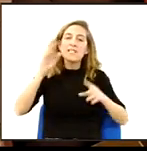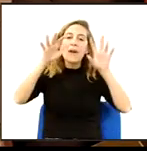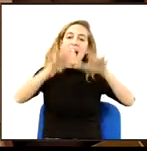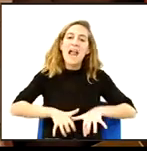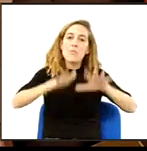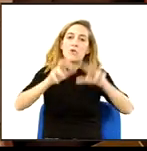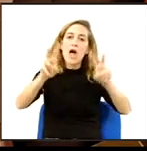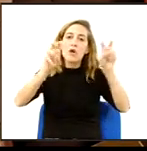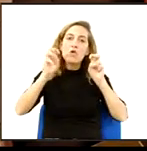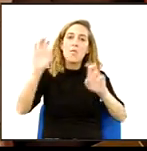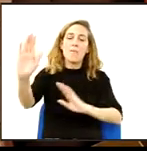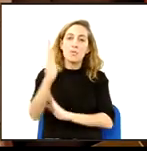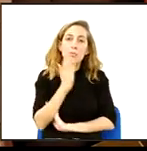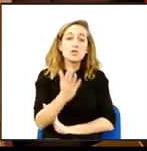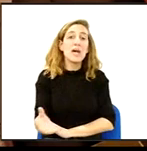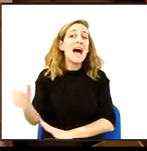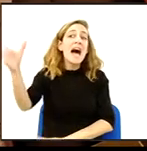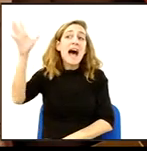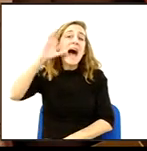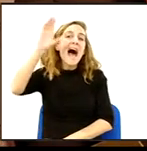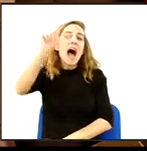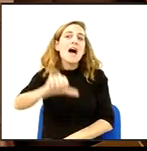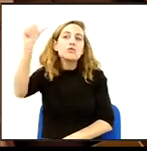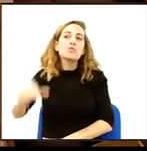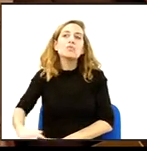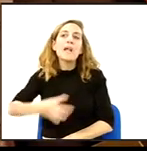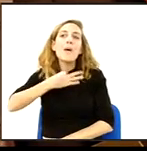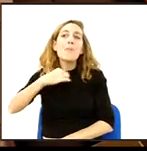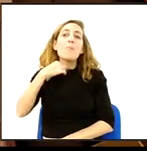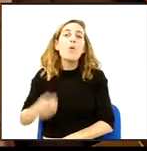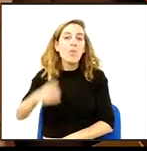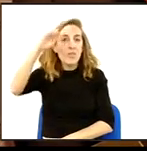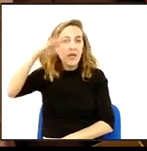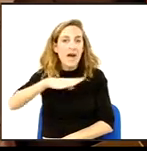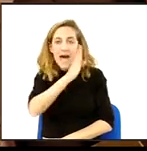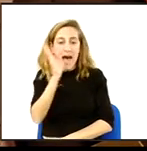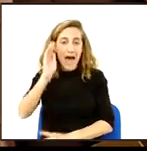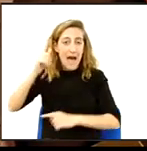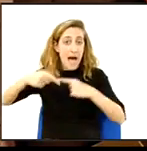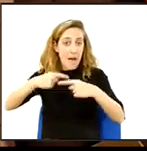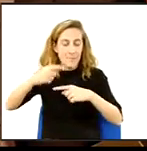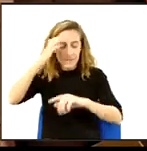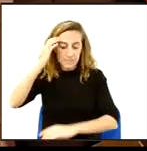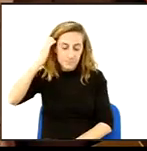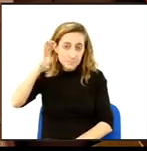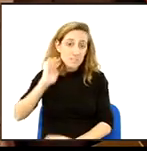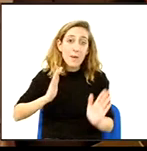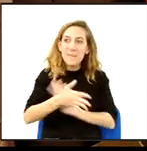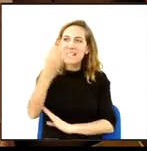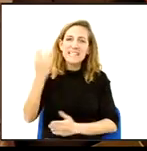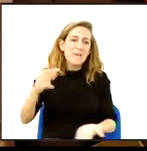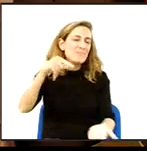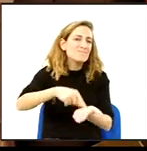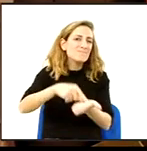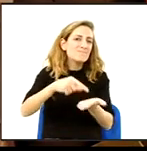escoltant la veu de les ampes direccions de centres i ajuntament. Per tant és del tot raonable instar al Departament d'Ensenyament